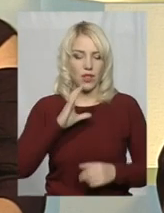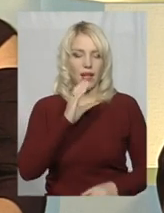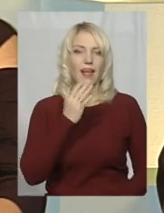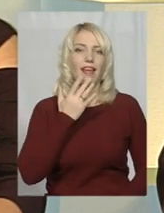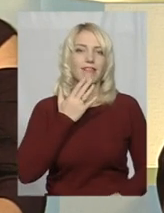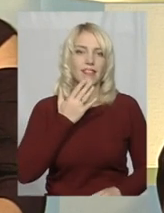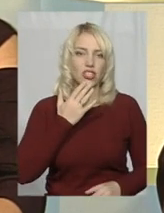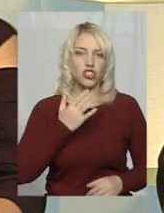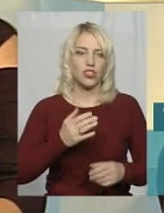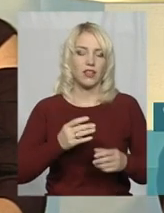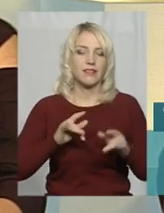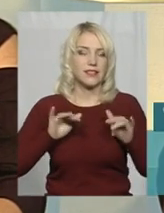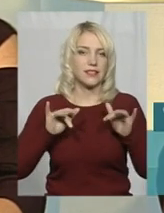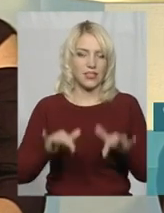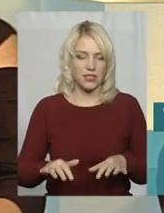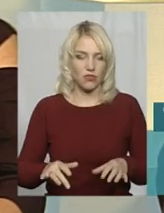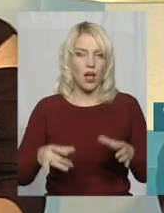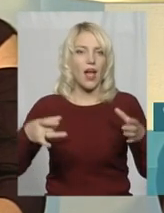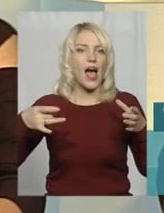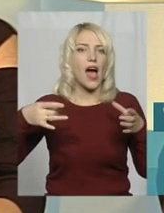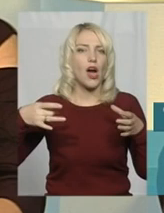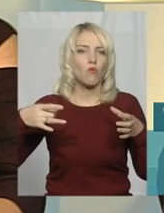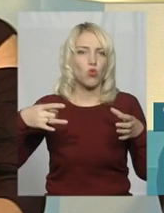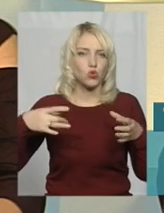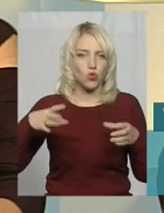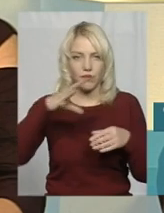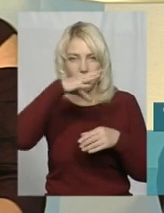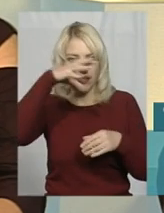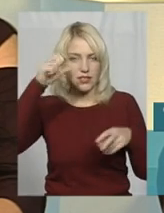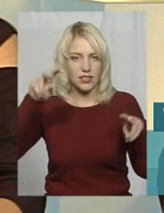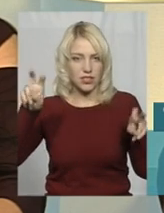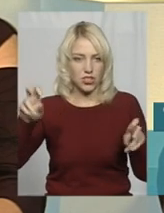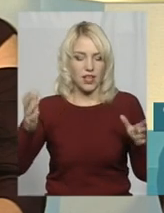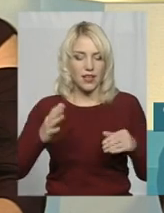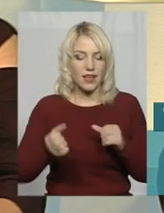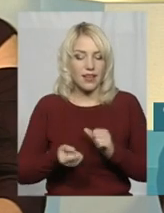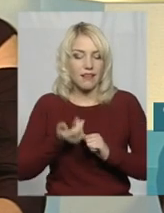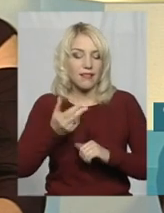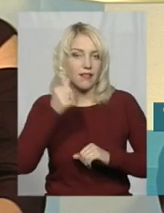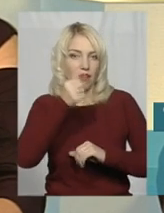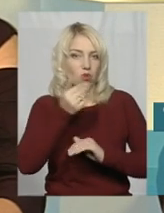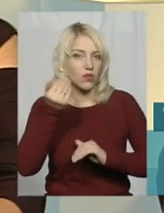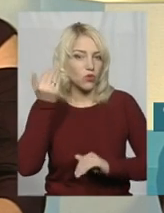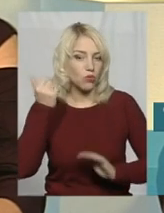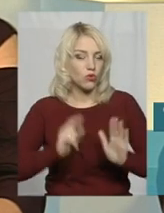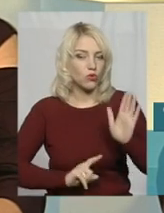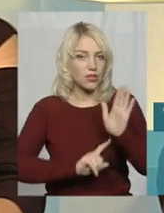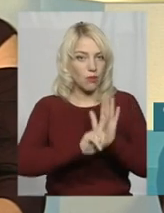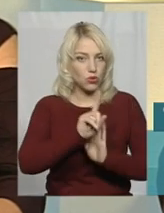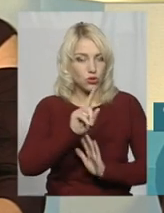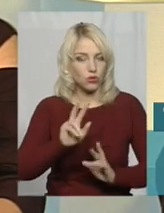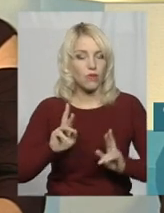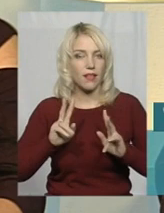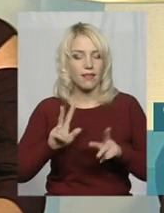етнографічне дійство «Гарбузова ніч», яке ми кілька років тому започаткували як